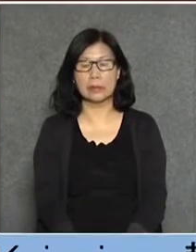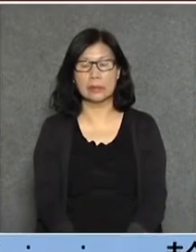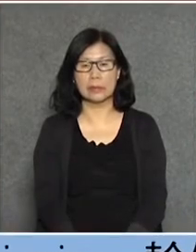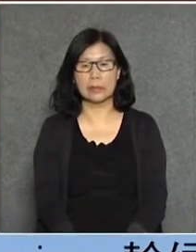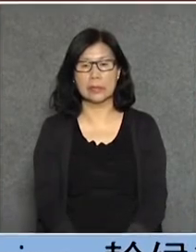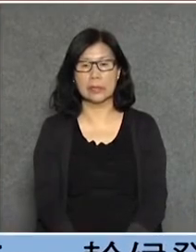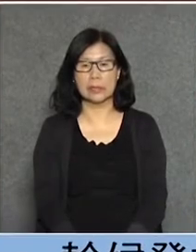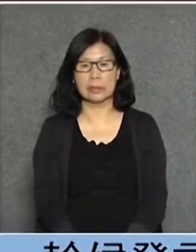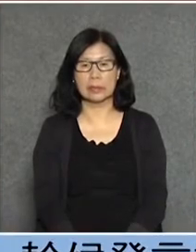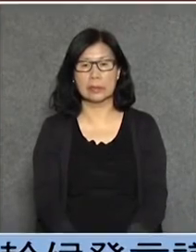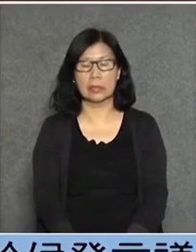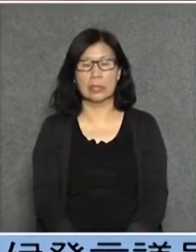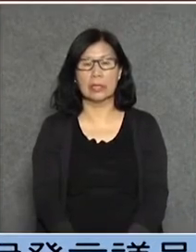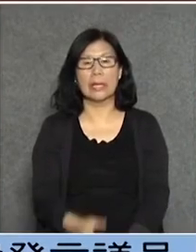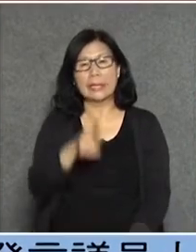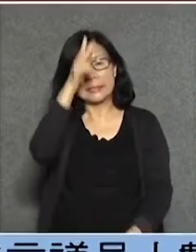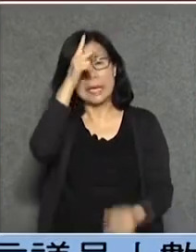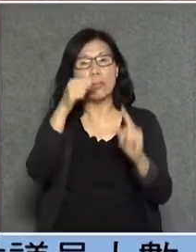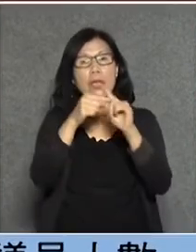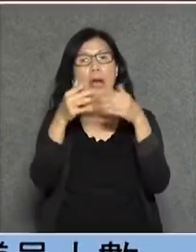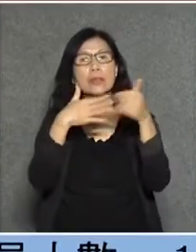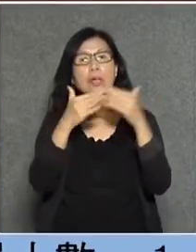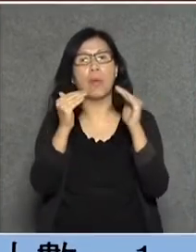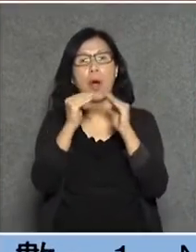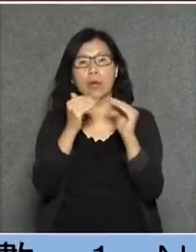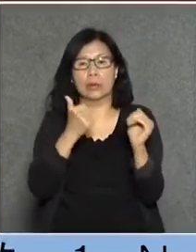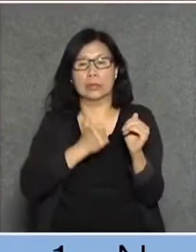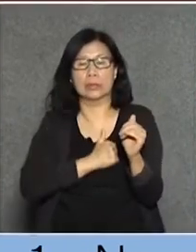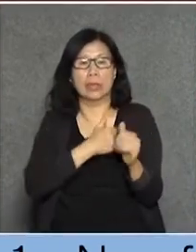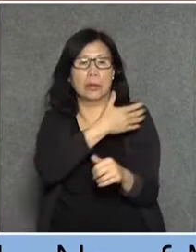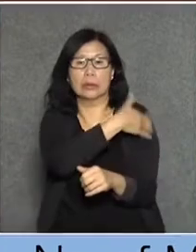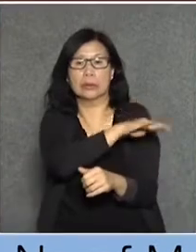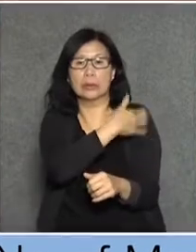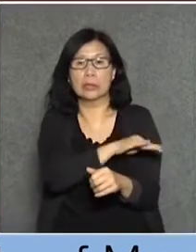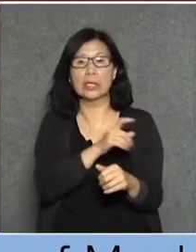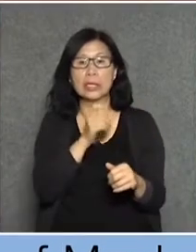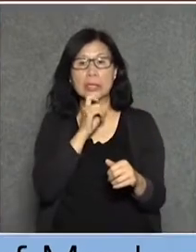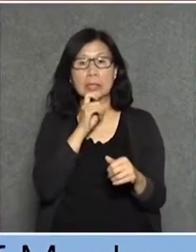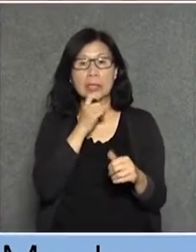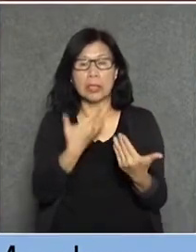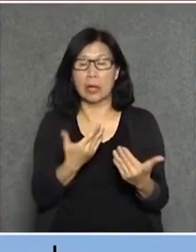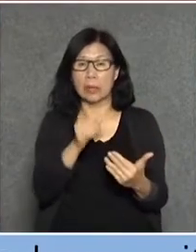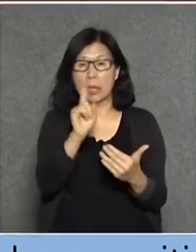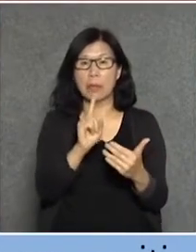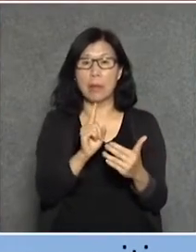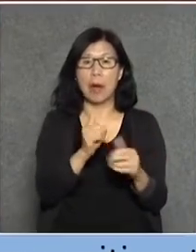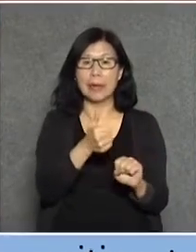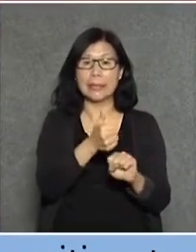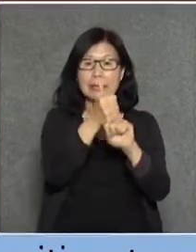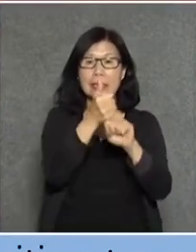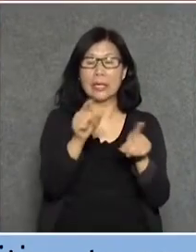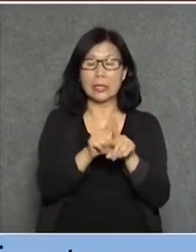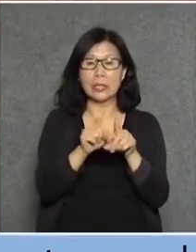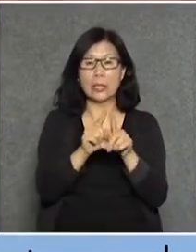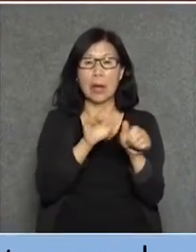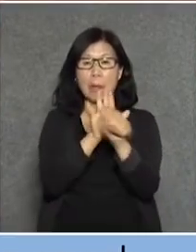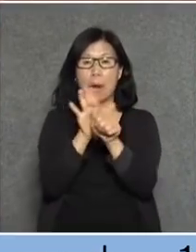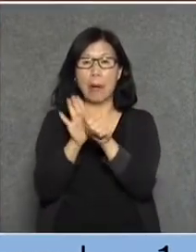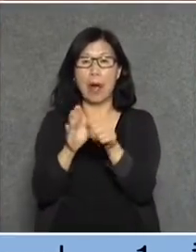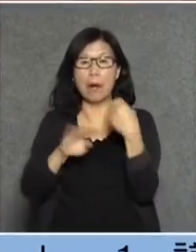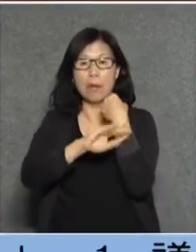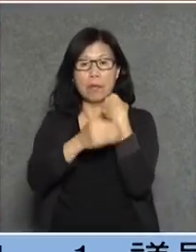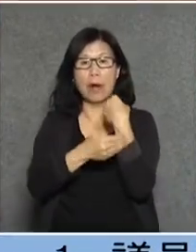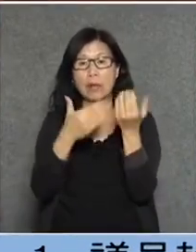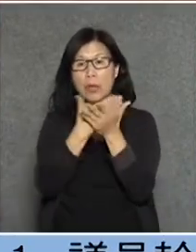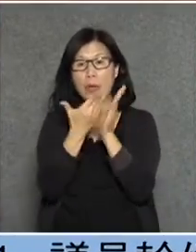他是不來的一個原因是什麼就是我們不會有這個負擔的我們不會有拿屁股上身的法律錯